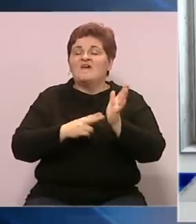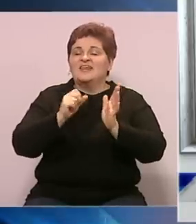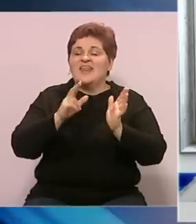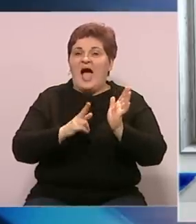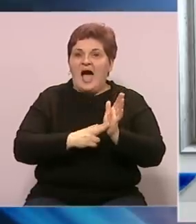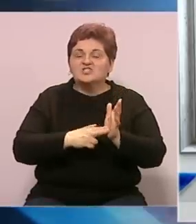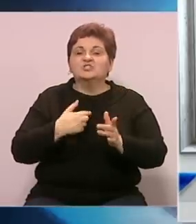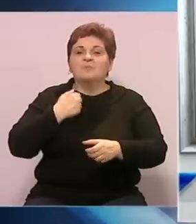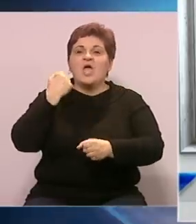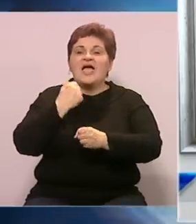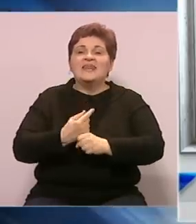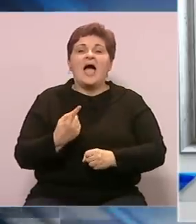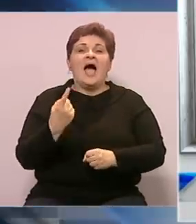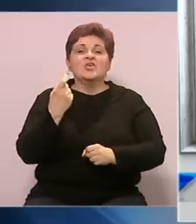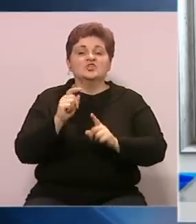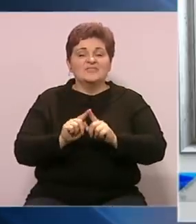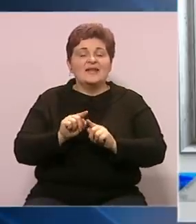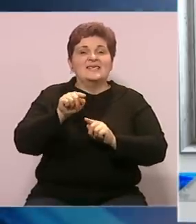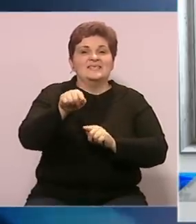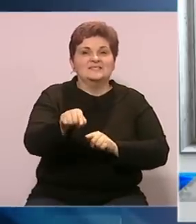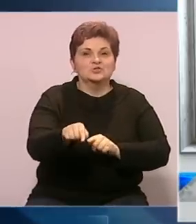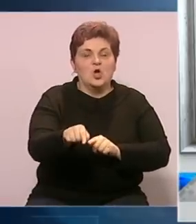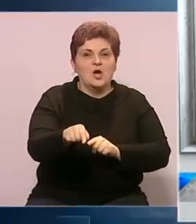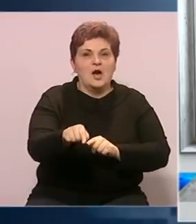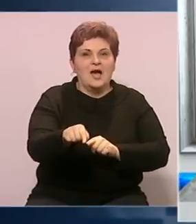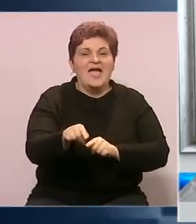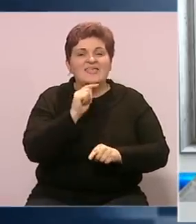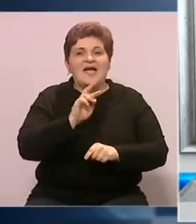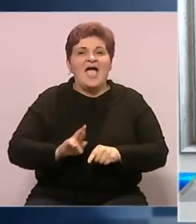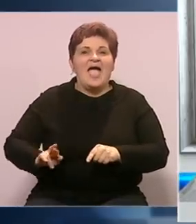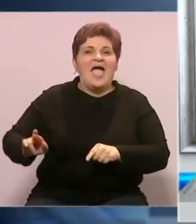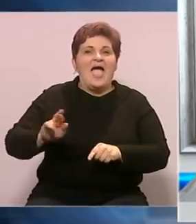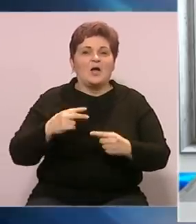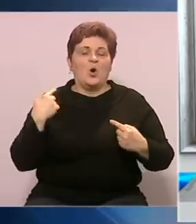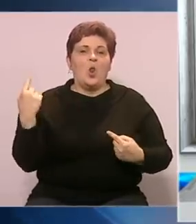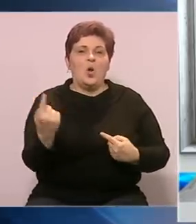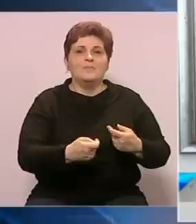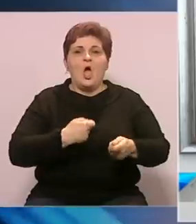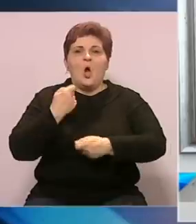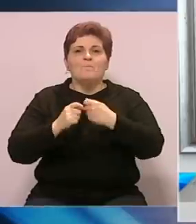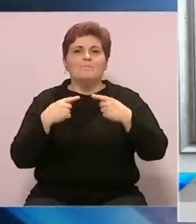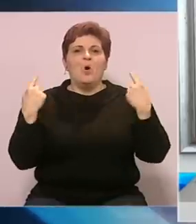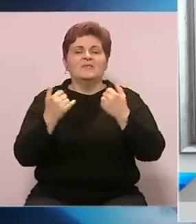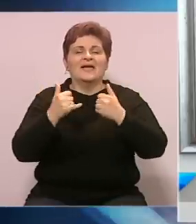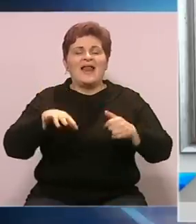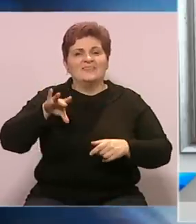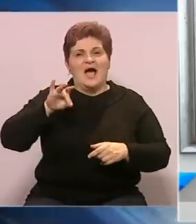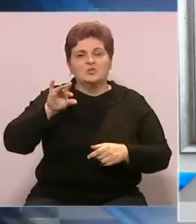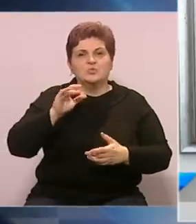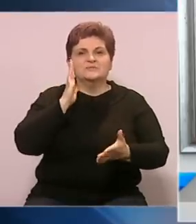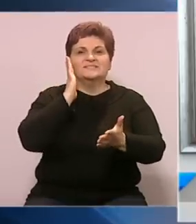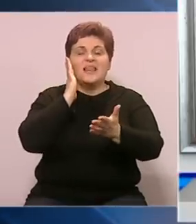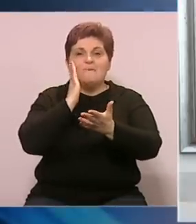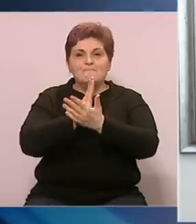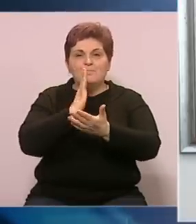ćemo napraviti još jedan iskorak da ekonomski ambijent, poslovni ambijent grada Tuzla bude